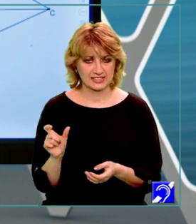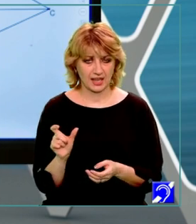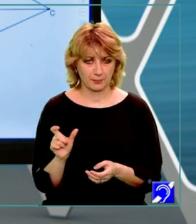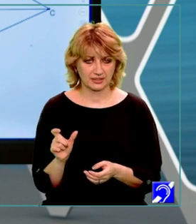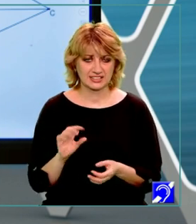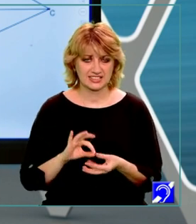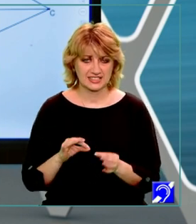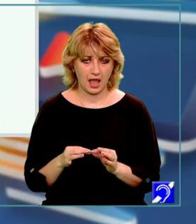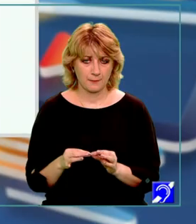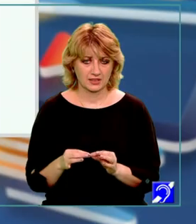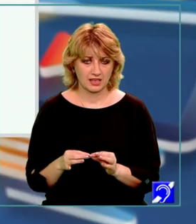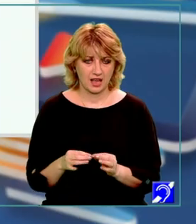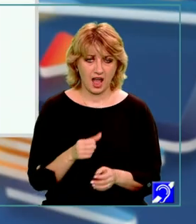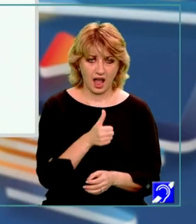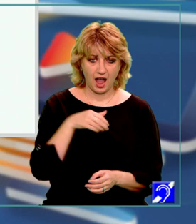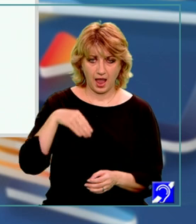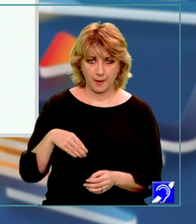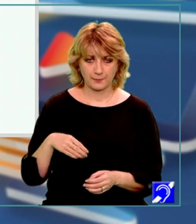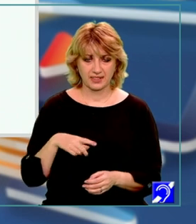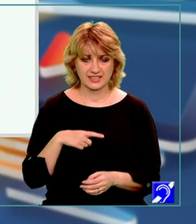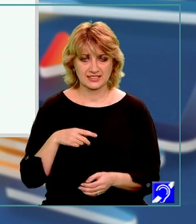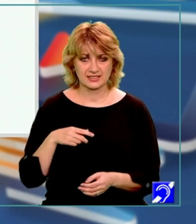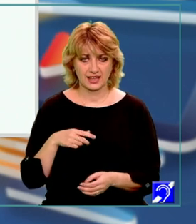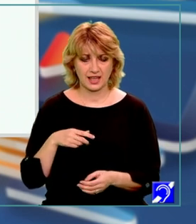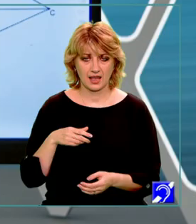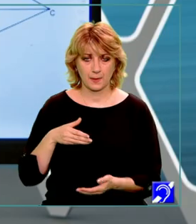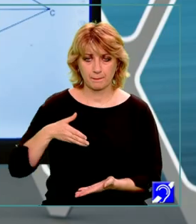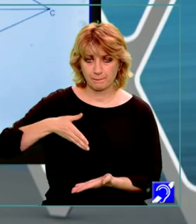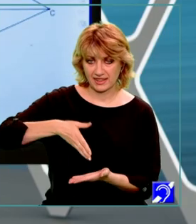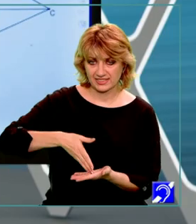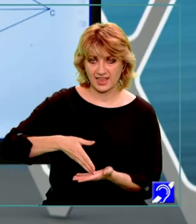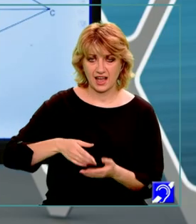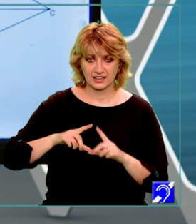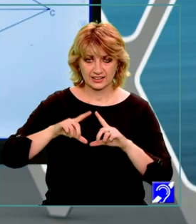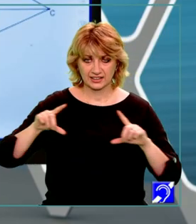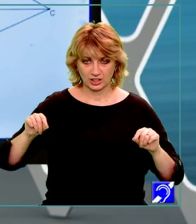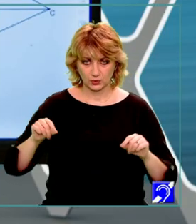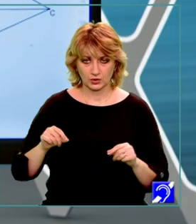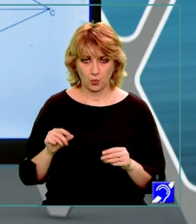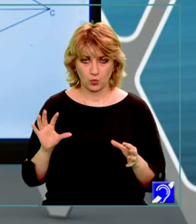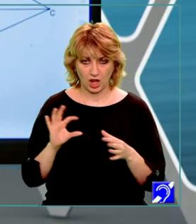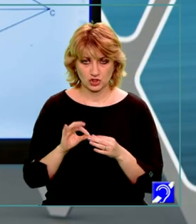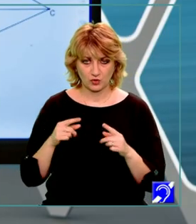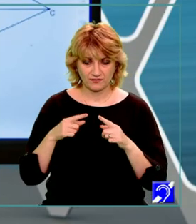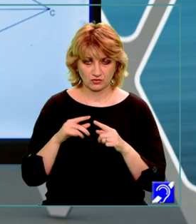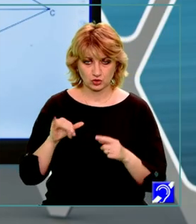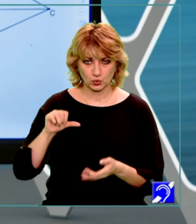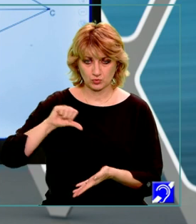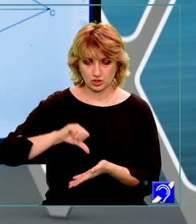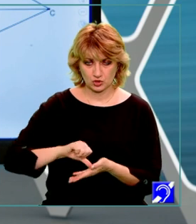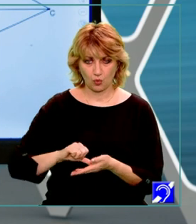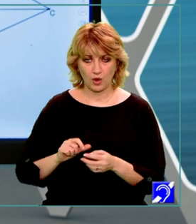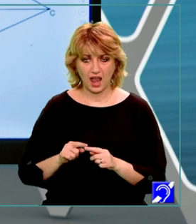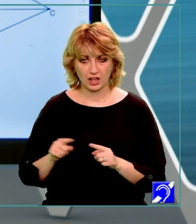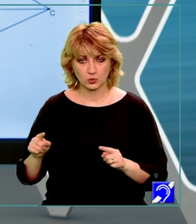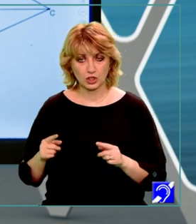Înseamnă că AM este mediană în acest triunghi dreptunghic, întrucât unește vârful cu mijlocul laturii opuse.